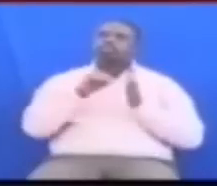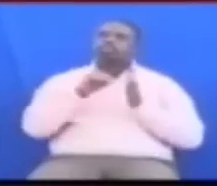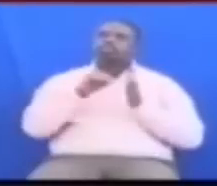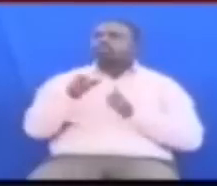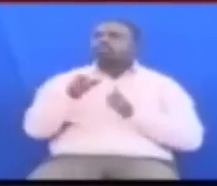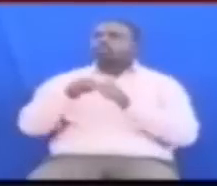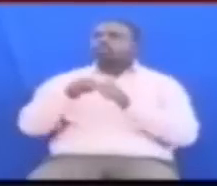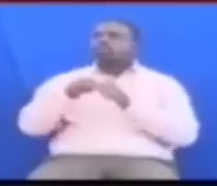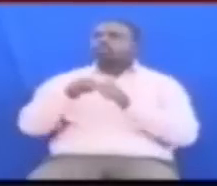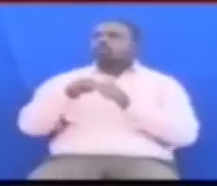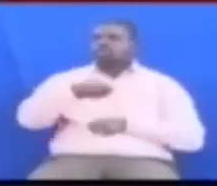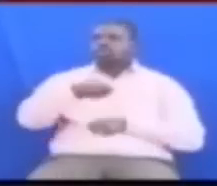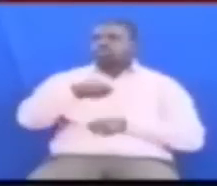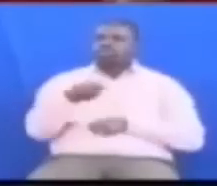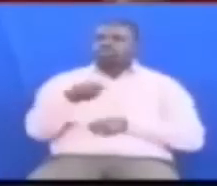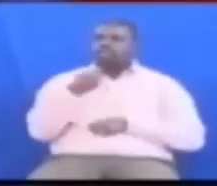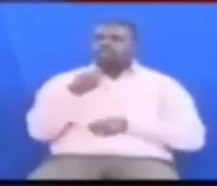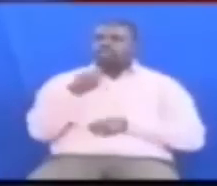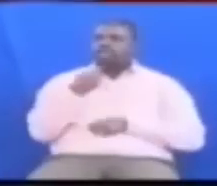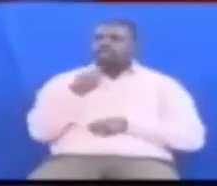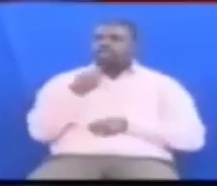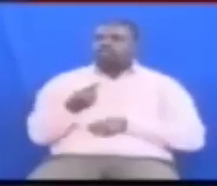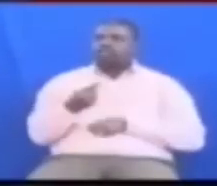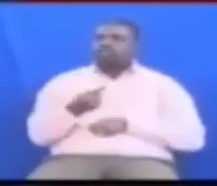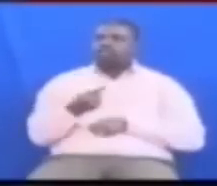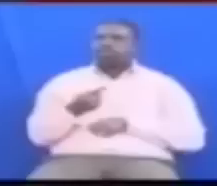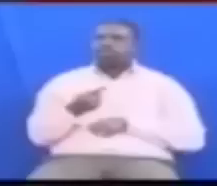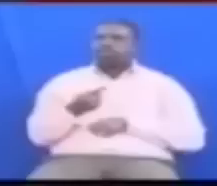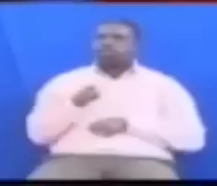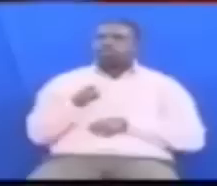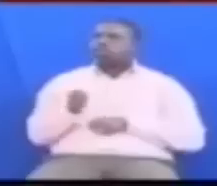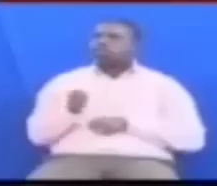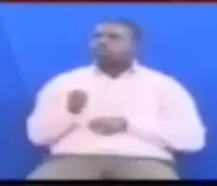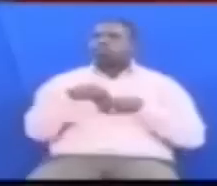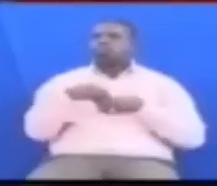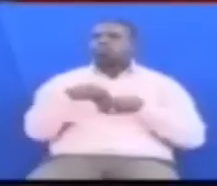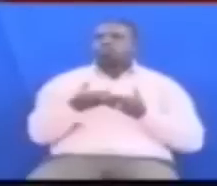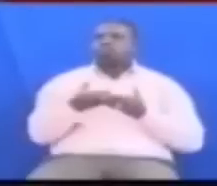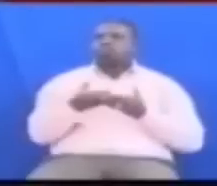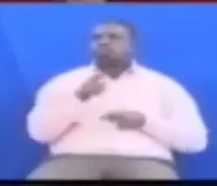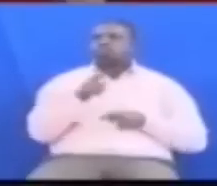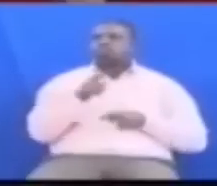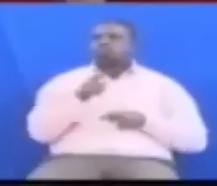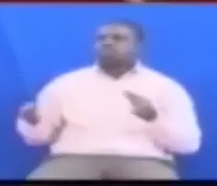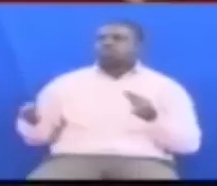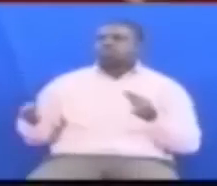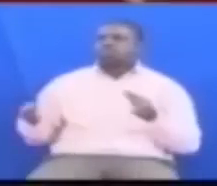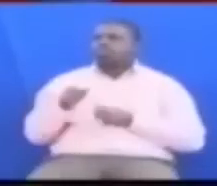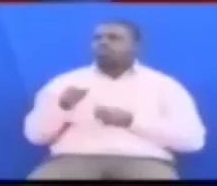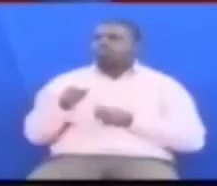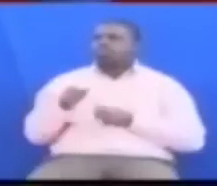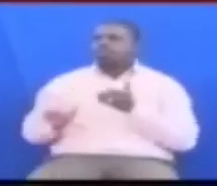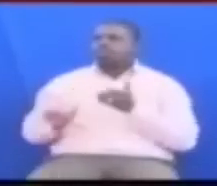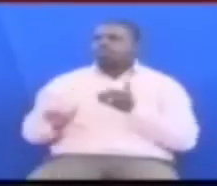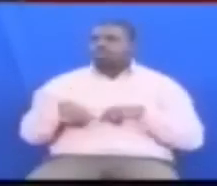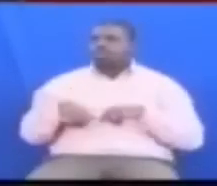jimbo Hidya weze kusalimia wana nchiwake Arasi anasema Wewe hatazi kukueka Kwa sababu wewe ni mpinzani Sasa hai ni mambu ya jabu sana